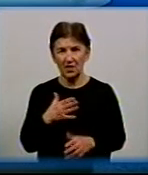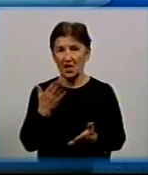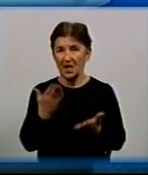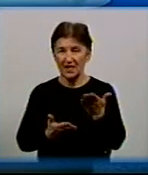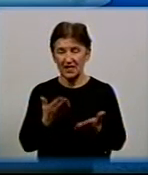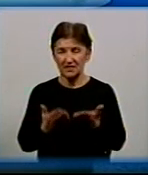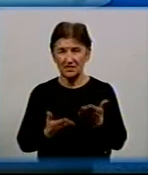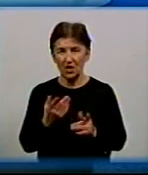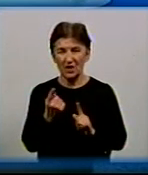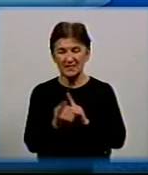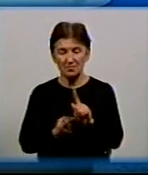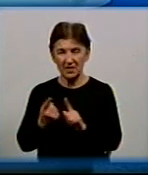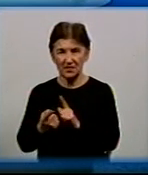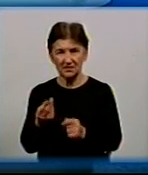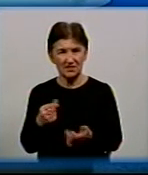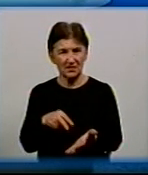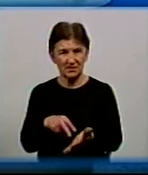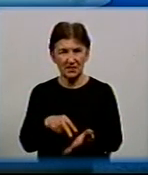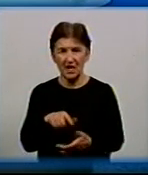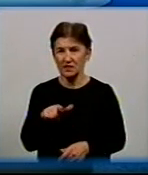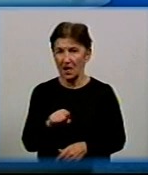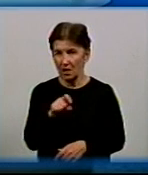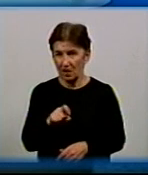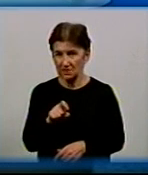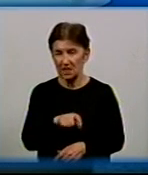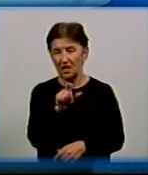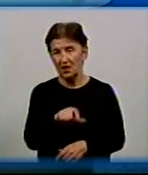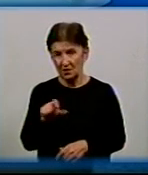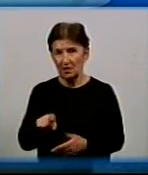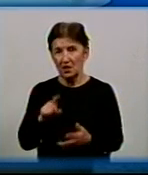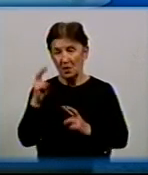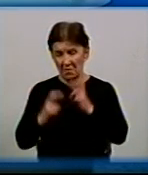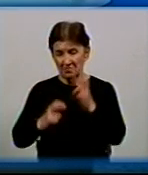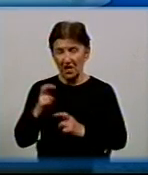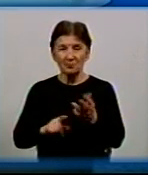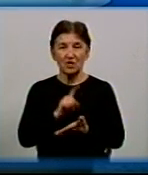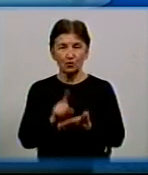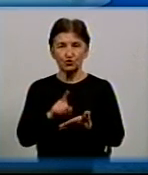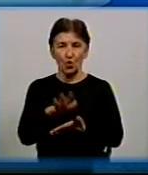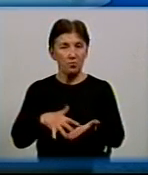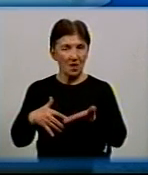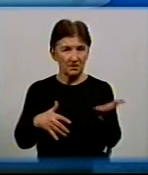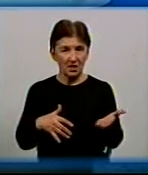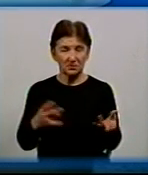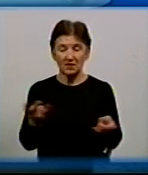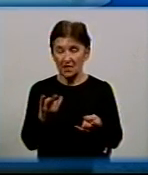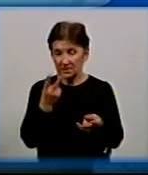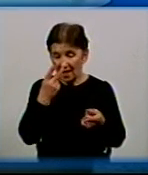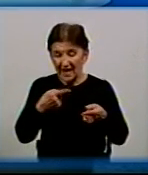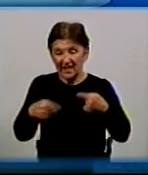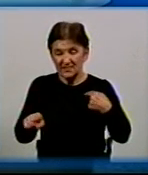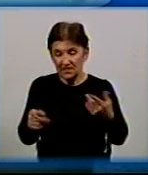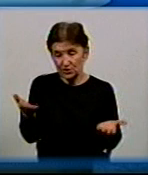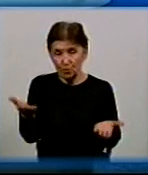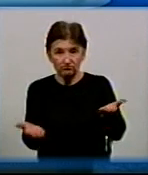зміниться ціна на газ, то, зрозуміло, підприємство повинно подати. Або тоді нам потрібно передбачити різницю в тарифах за рахунок